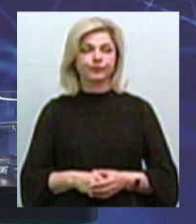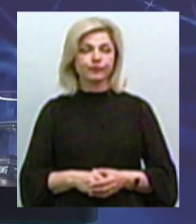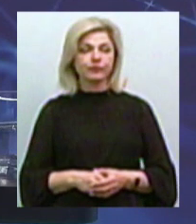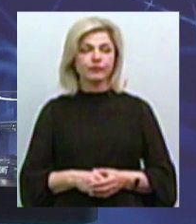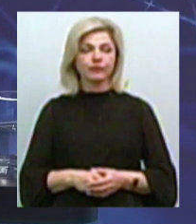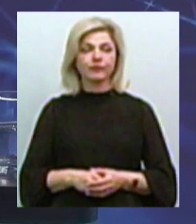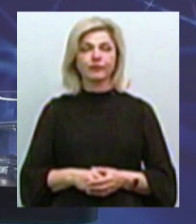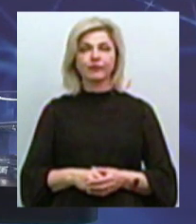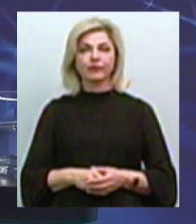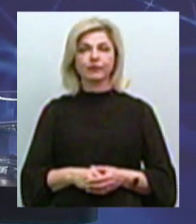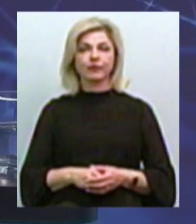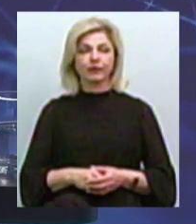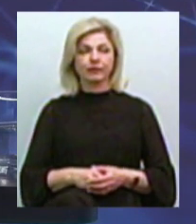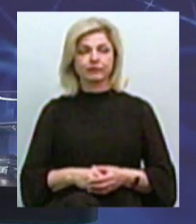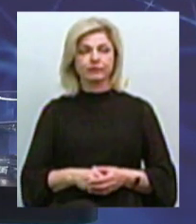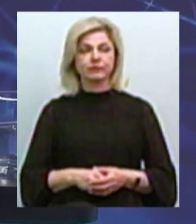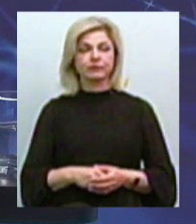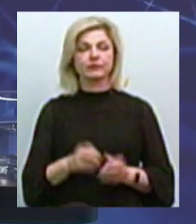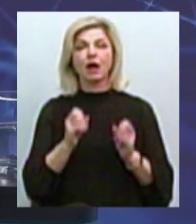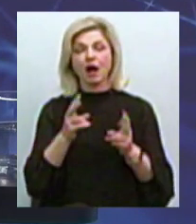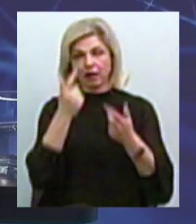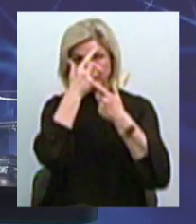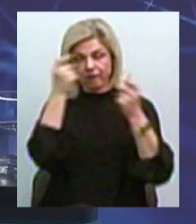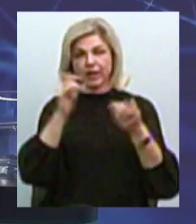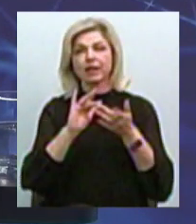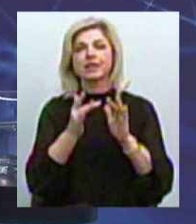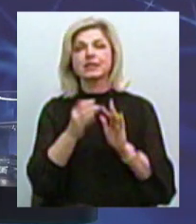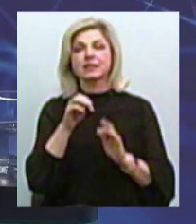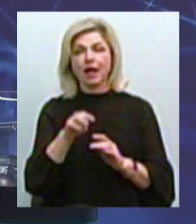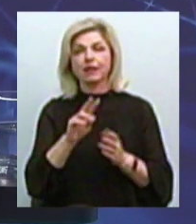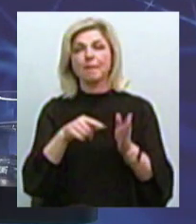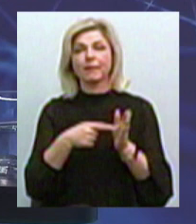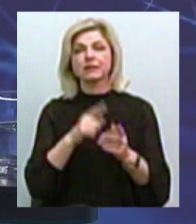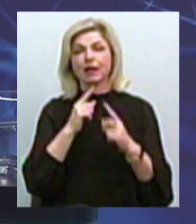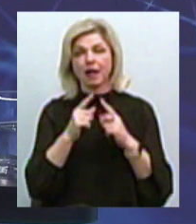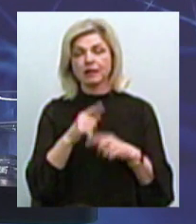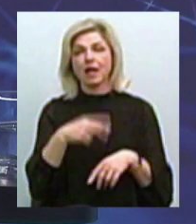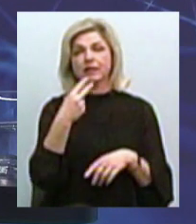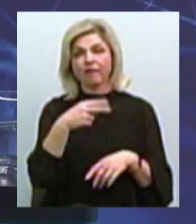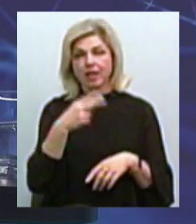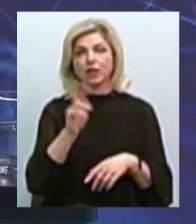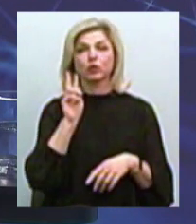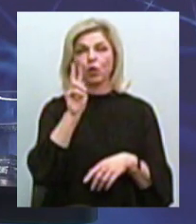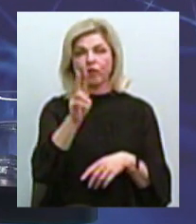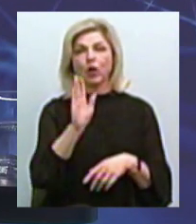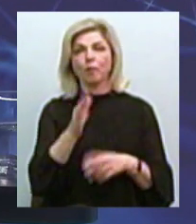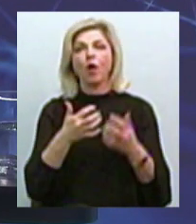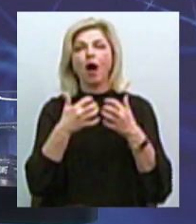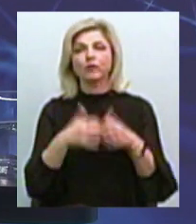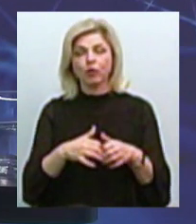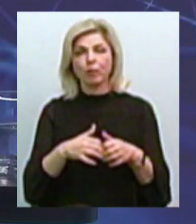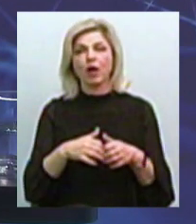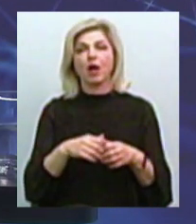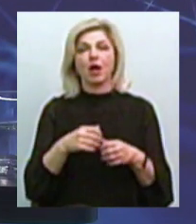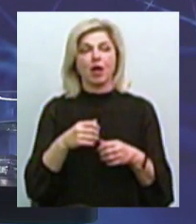как идутся в поведомлении на сайте Міськради, 20 троллейбусов з 60 мають можливість автономного ходу. Да.